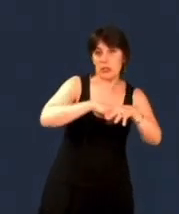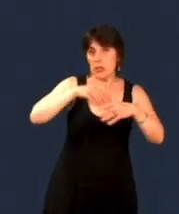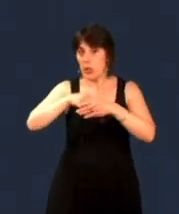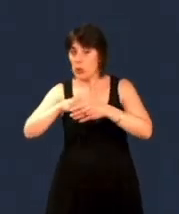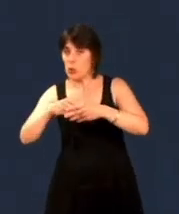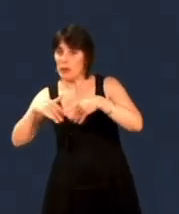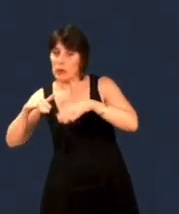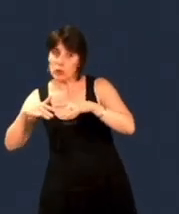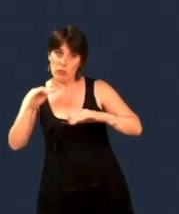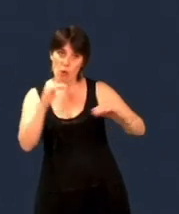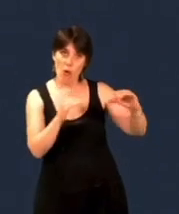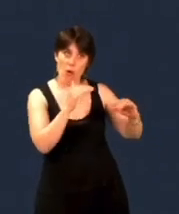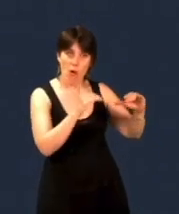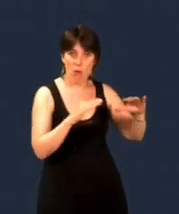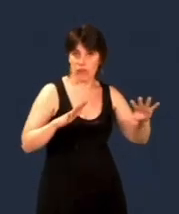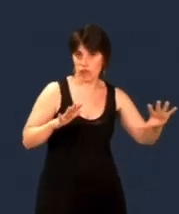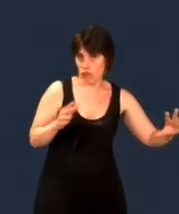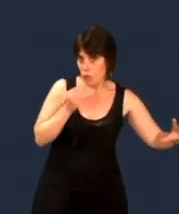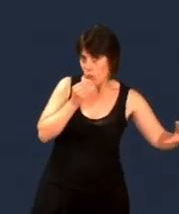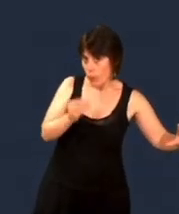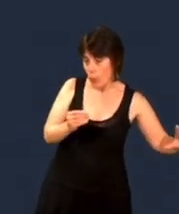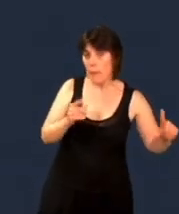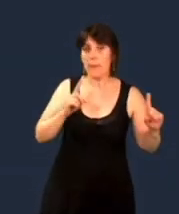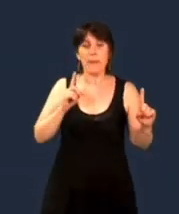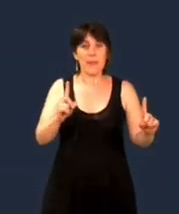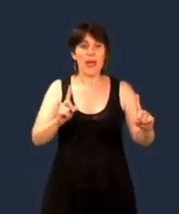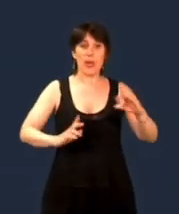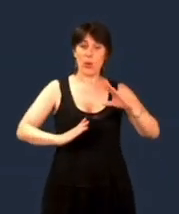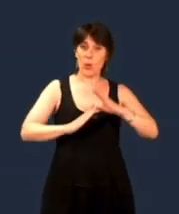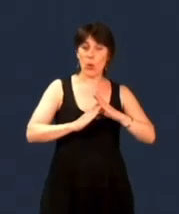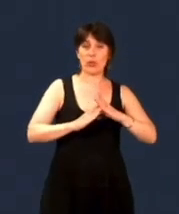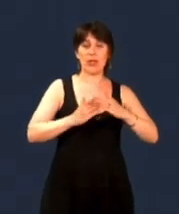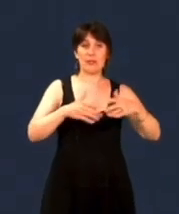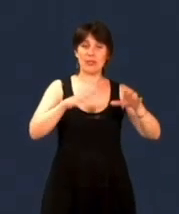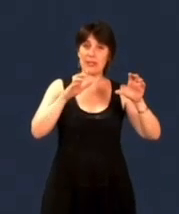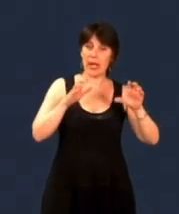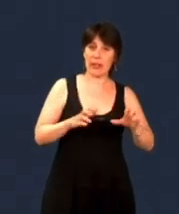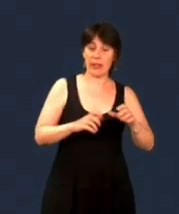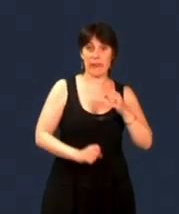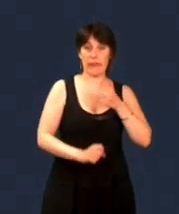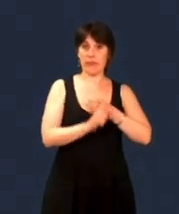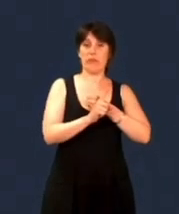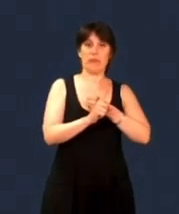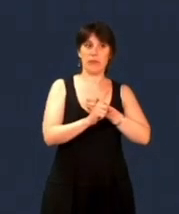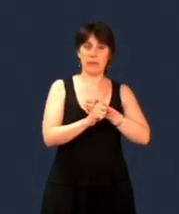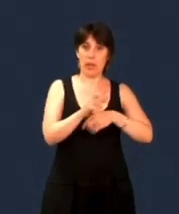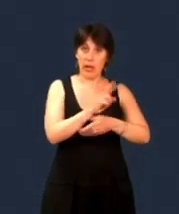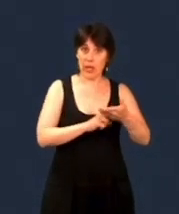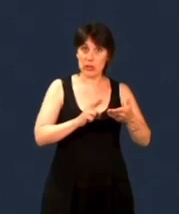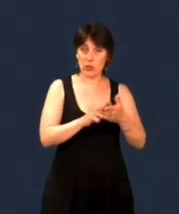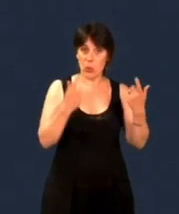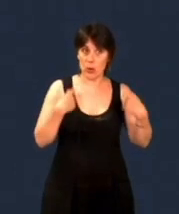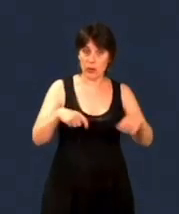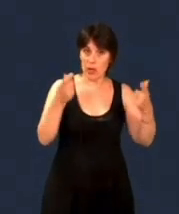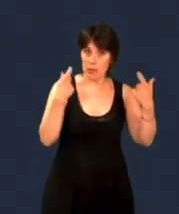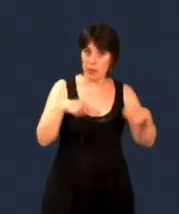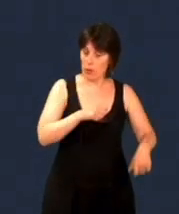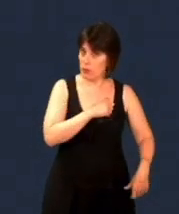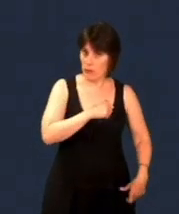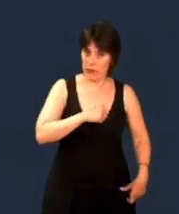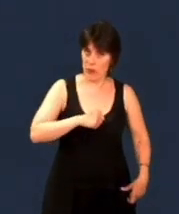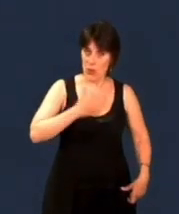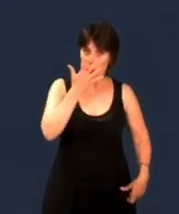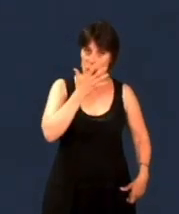fonctionnement. Cependant, ce compte administratif expose toujours les dépenses incongrues de la région. Un seul exemple. La